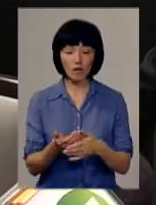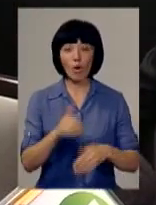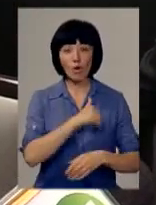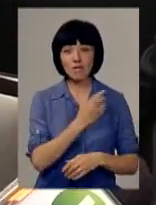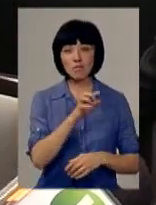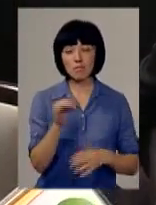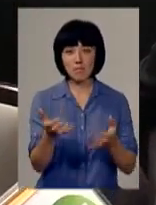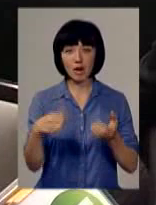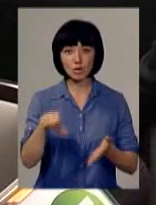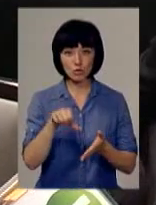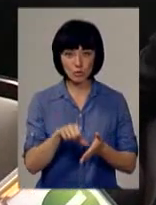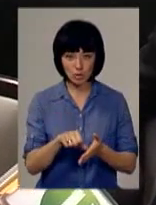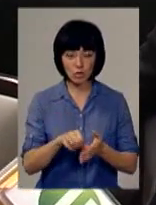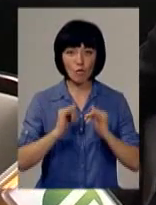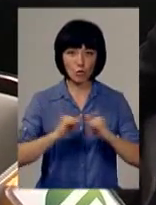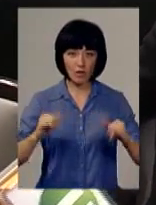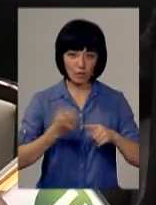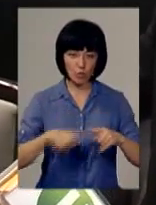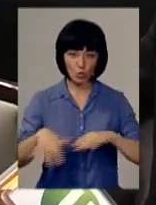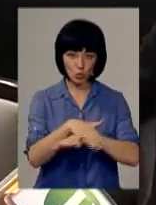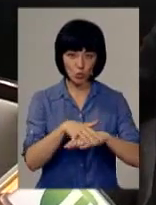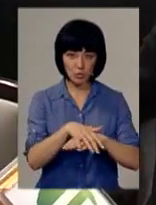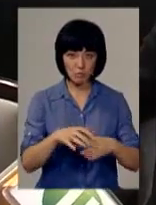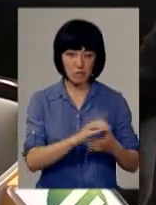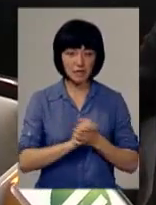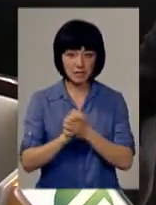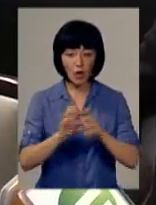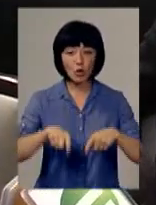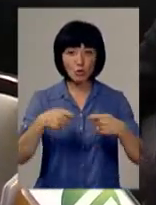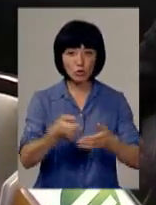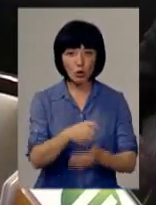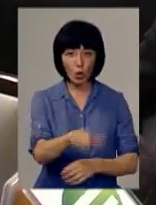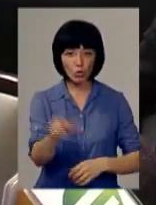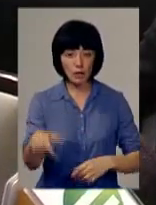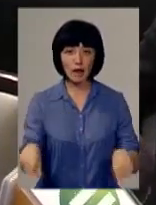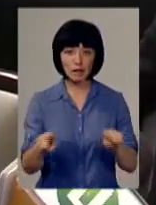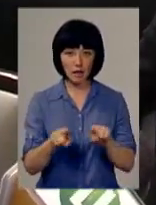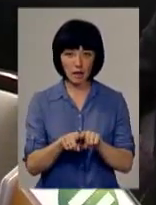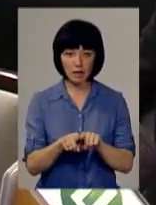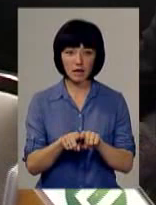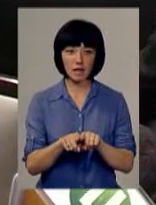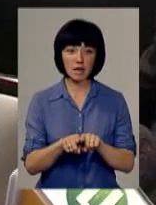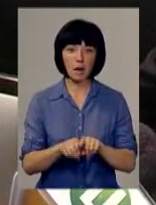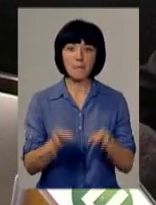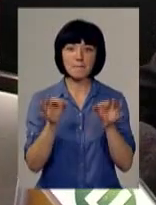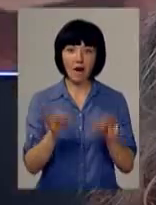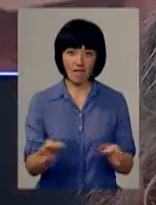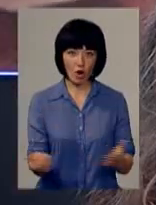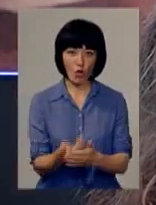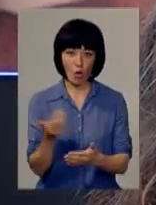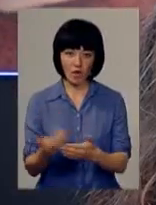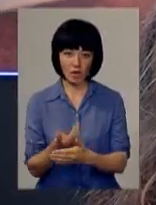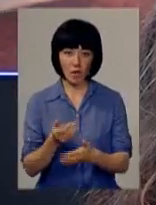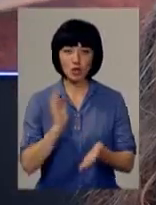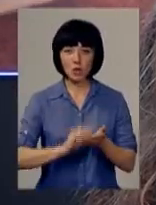хотів брати участь у будуванні цього суспільства і доносити до людей такі незангажовані, правильні новини».